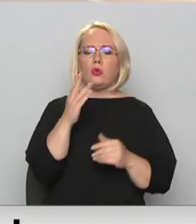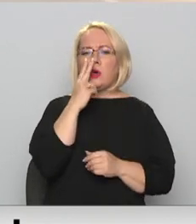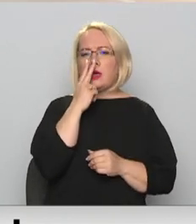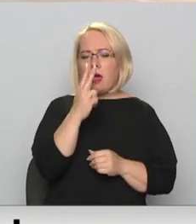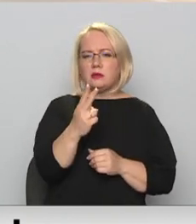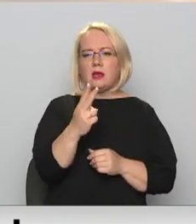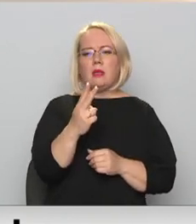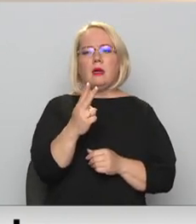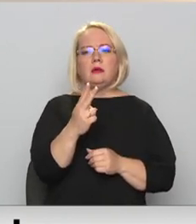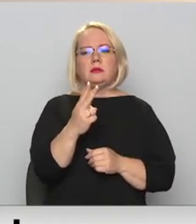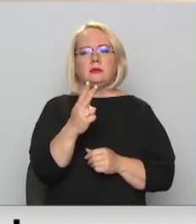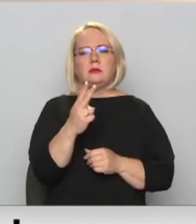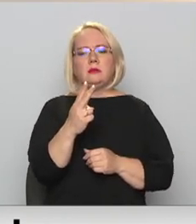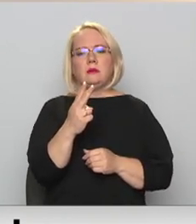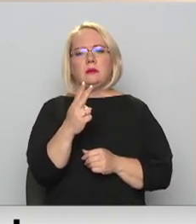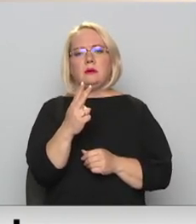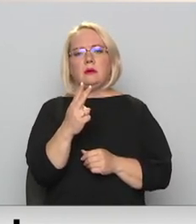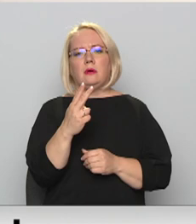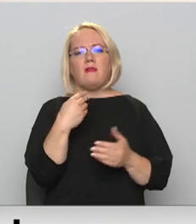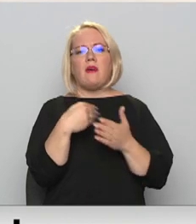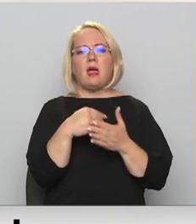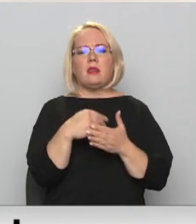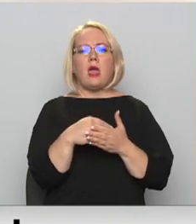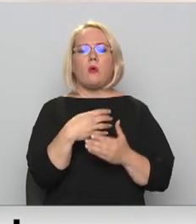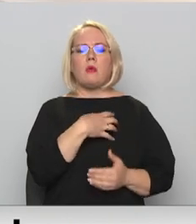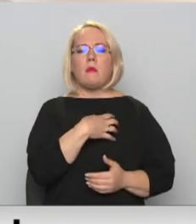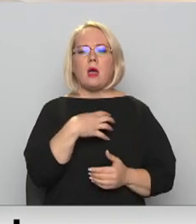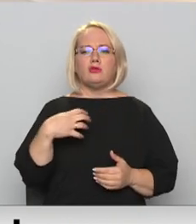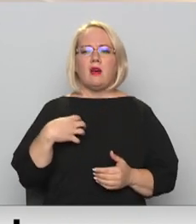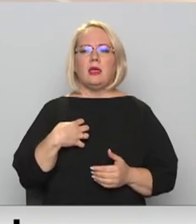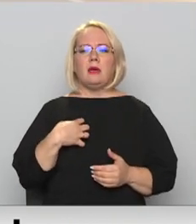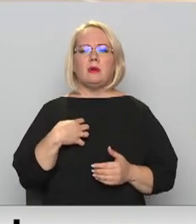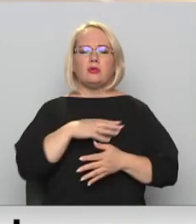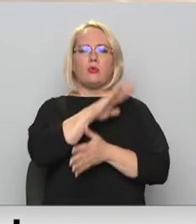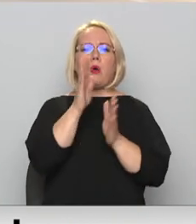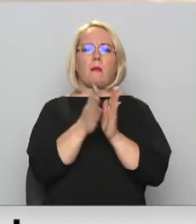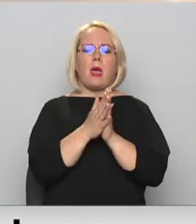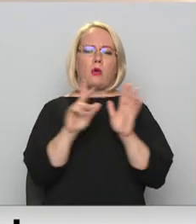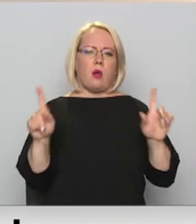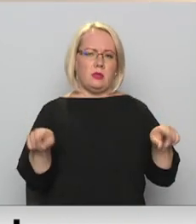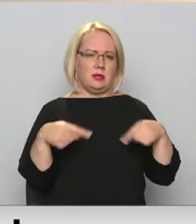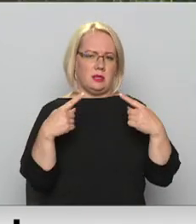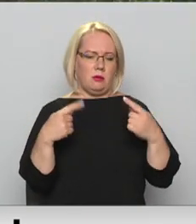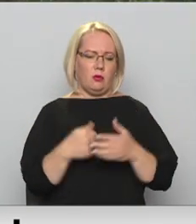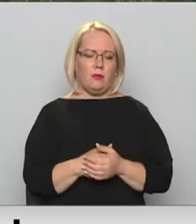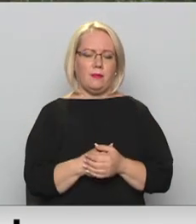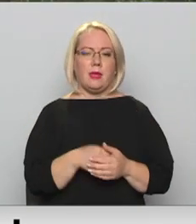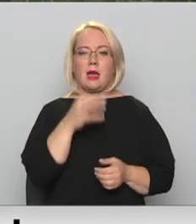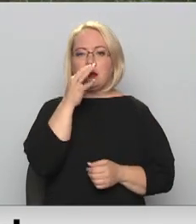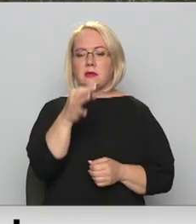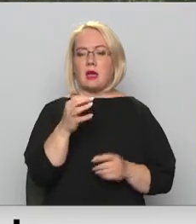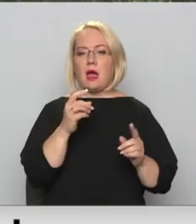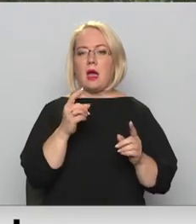ka jābērētējot visas pašvaldības kopējo arī tiktību. Kā nosaka